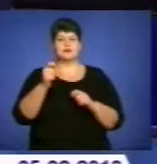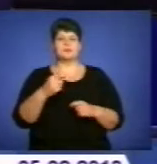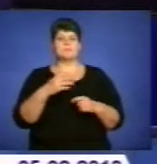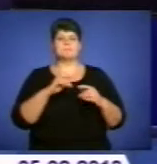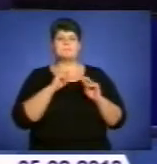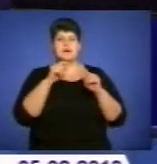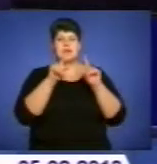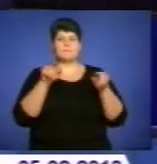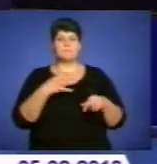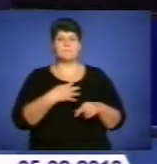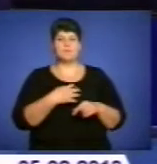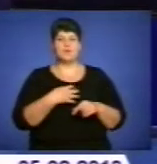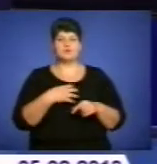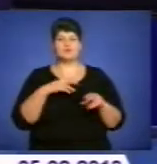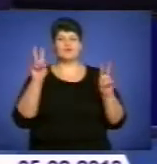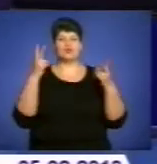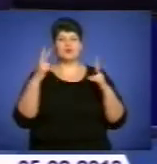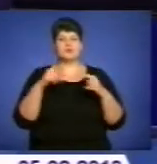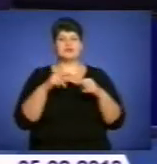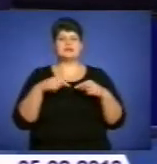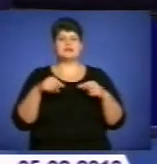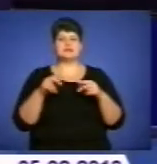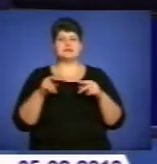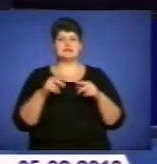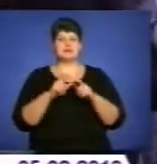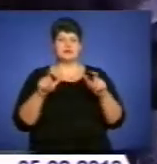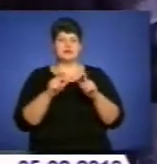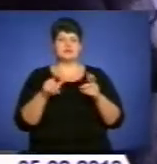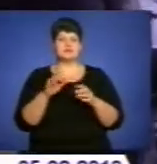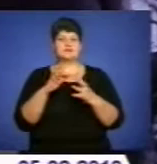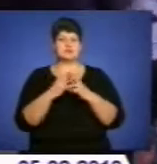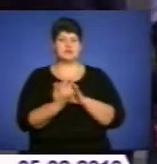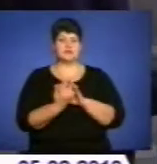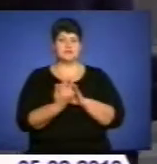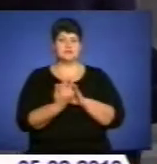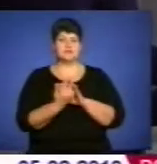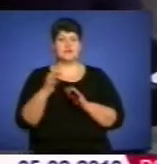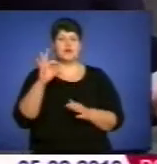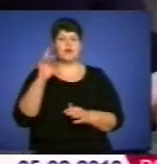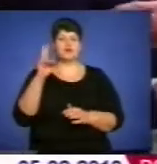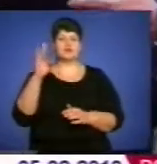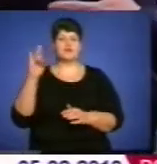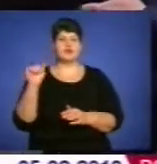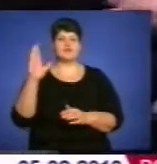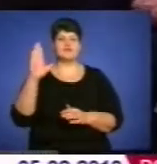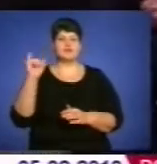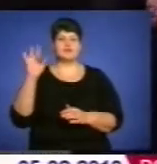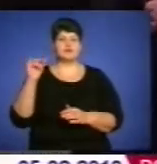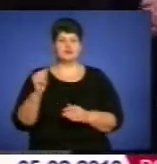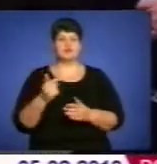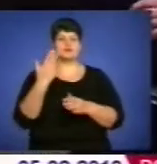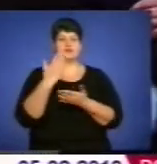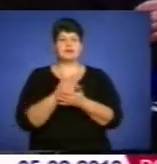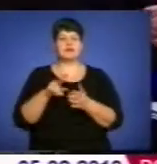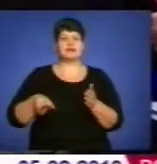конкурсу робіт клубних закладів у сільській місцевості. Октавіан Верстюк очолює будинок культури у своєму